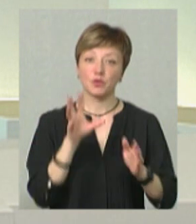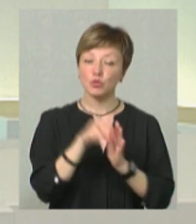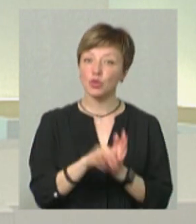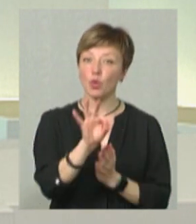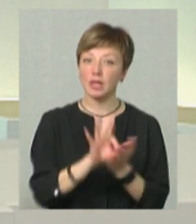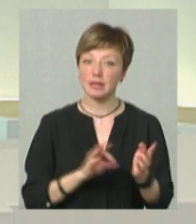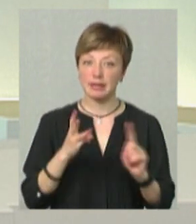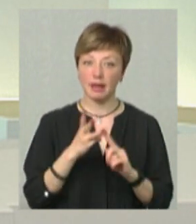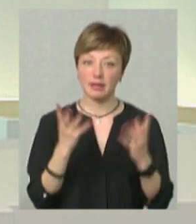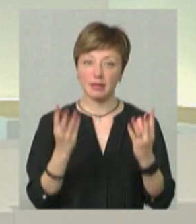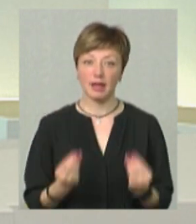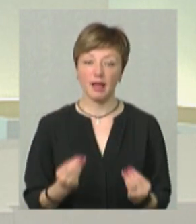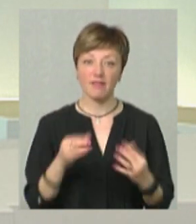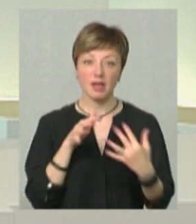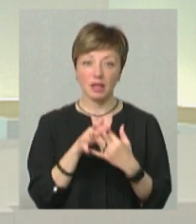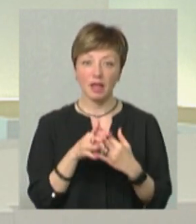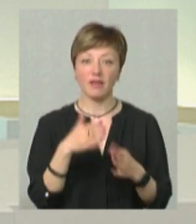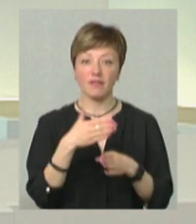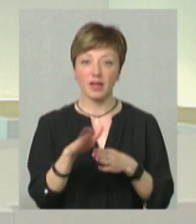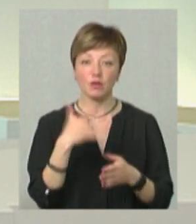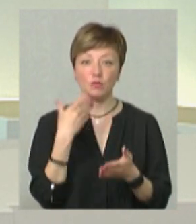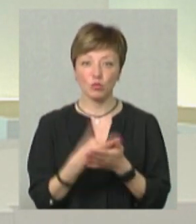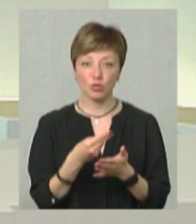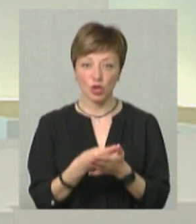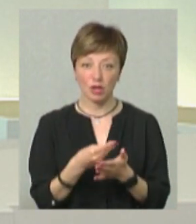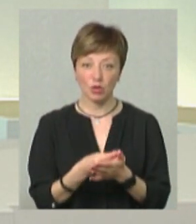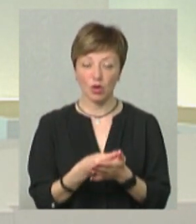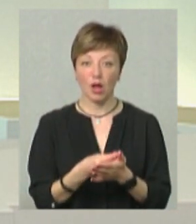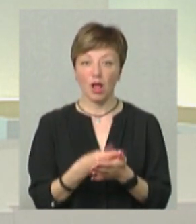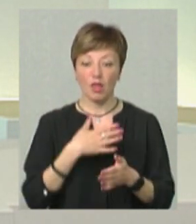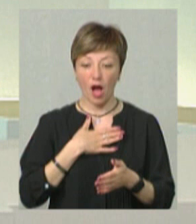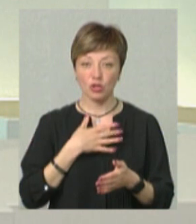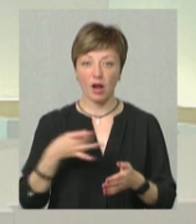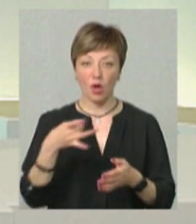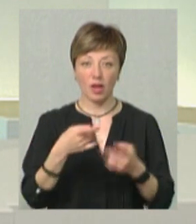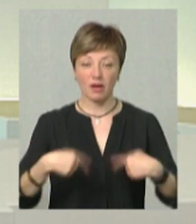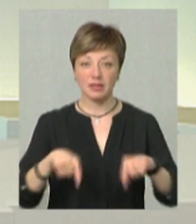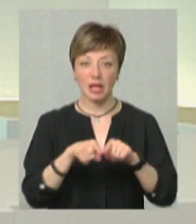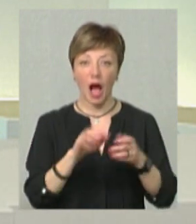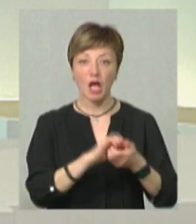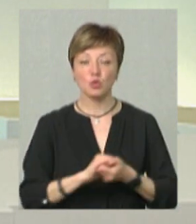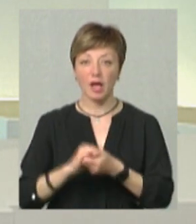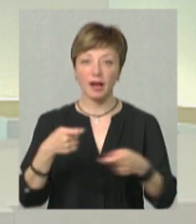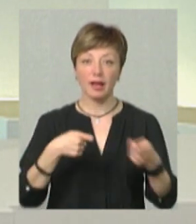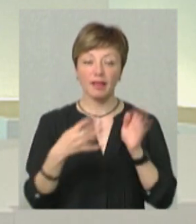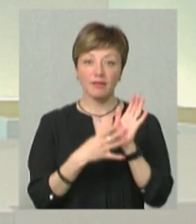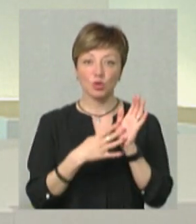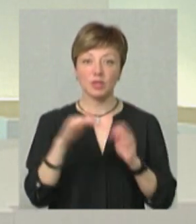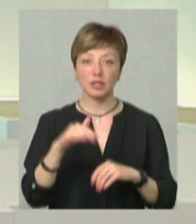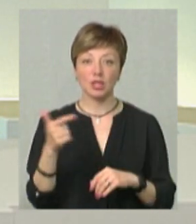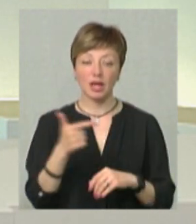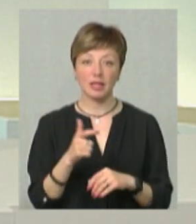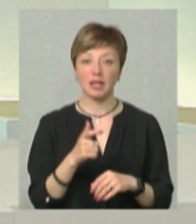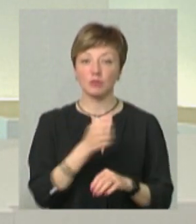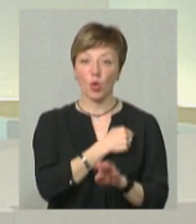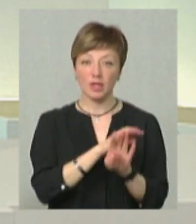одразу на третій день війни і виділили свого бюджету Хмельницького регіонального відділення асоціації ріелторів близько 90 тисяч гривень на